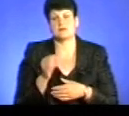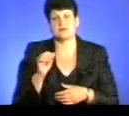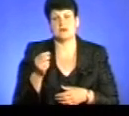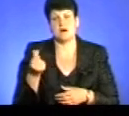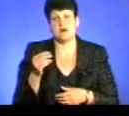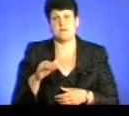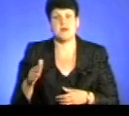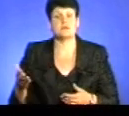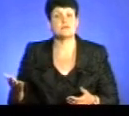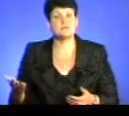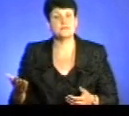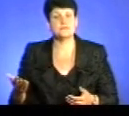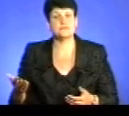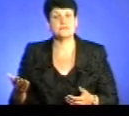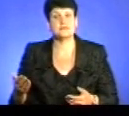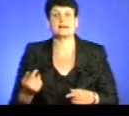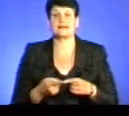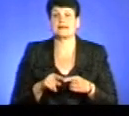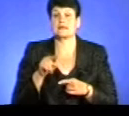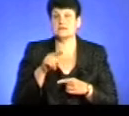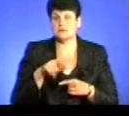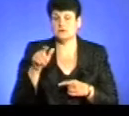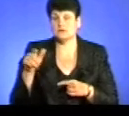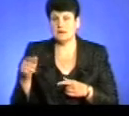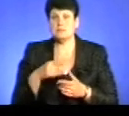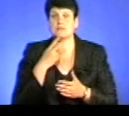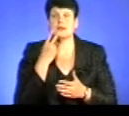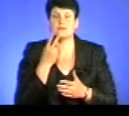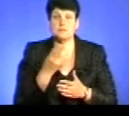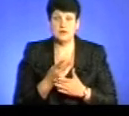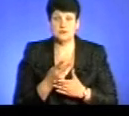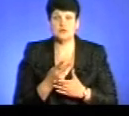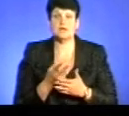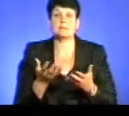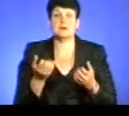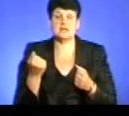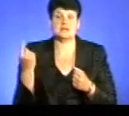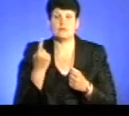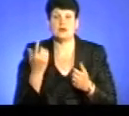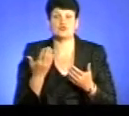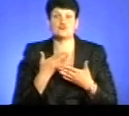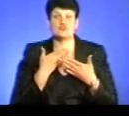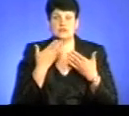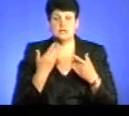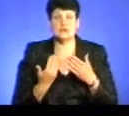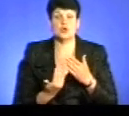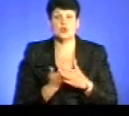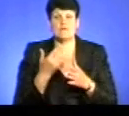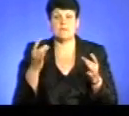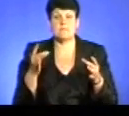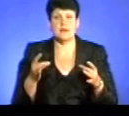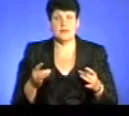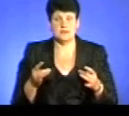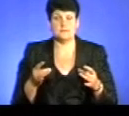аліменти. І от для таких осіб передбачено, і він вже прийнятий в першому читанні, це новий пакет